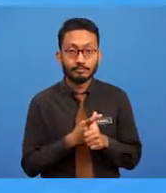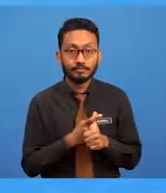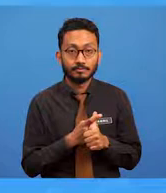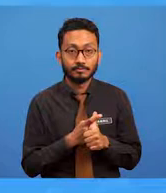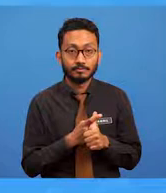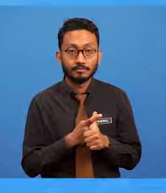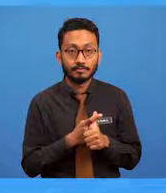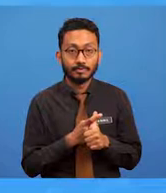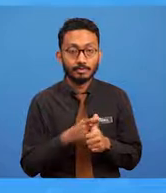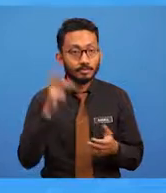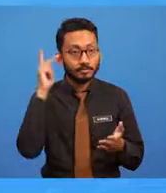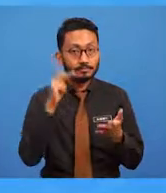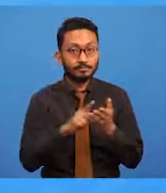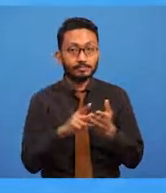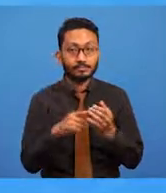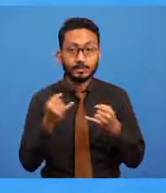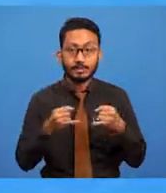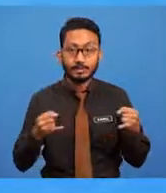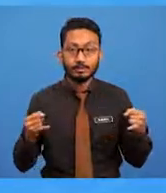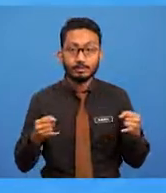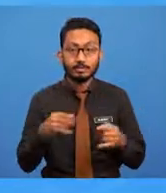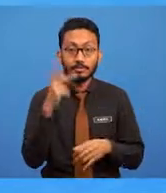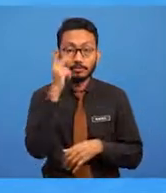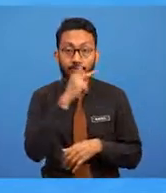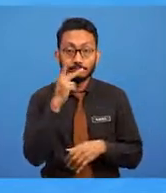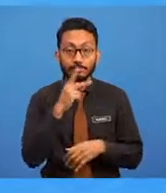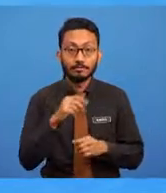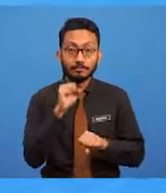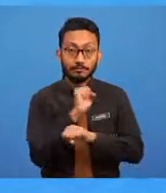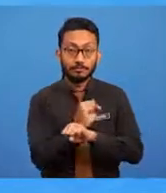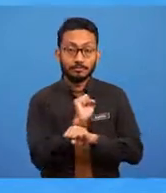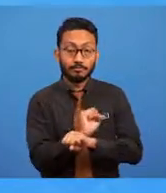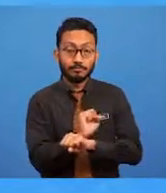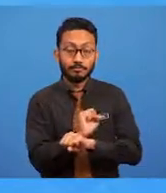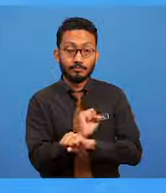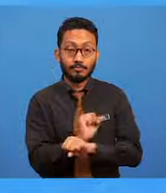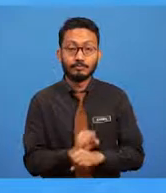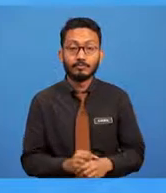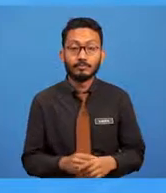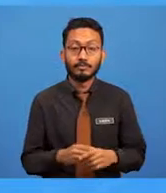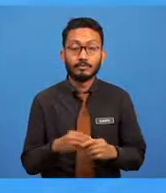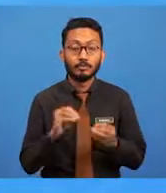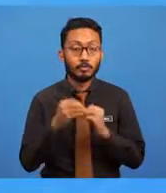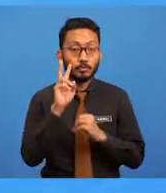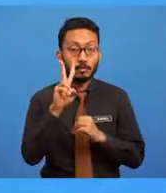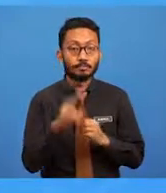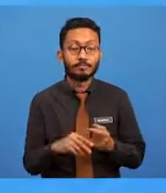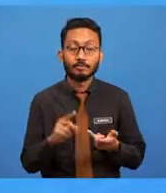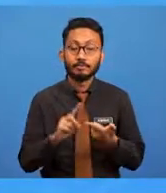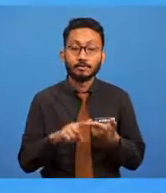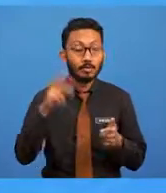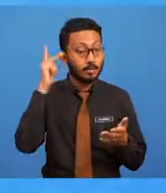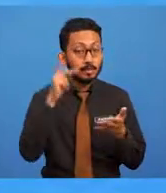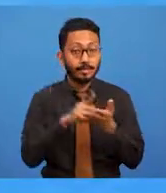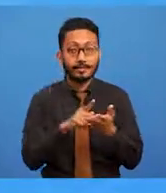mengenali jenis pesanan kerja. yang kedua, mengenali konsep